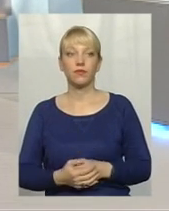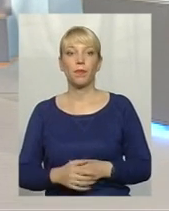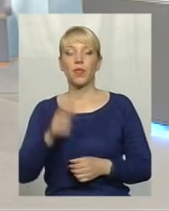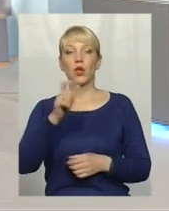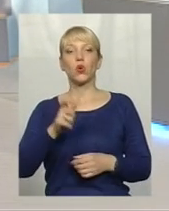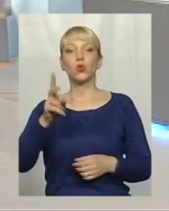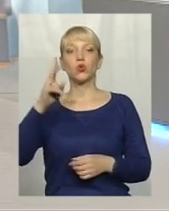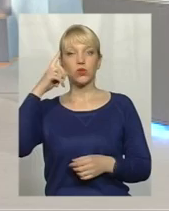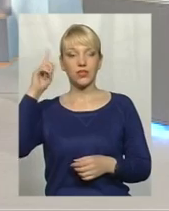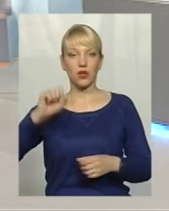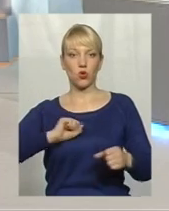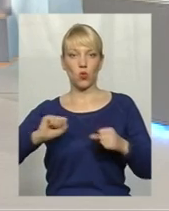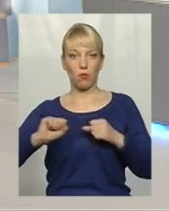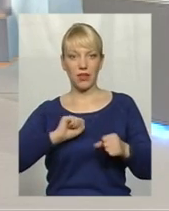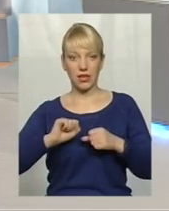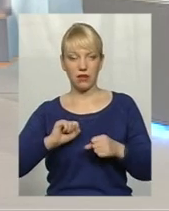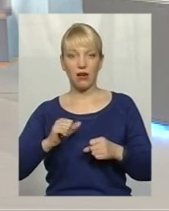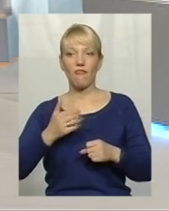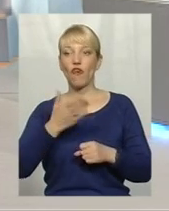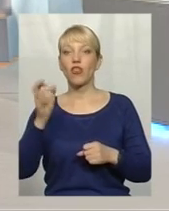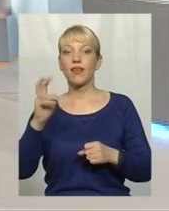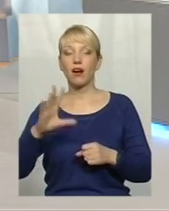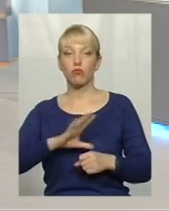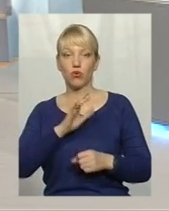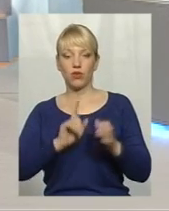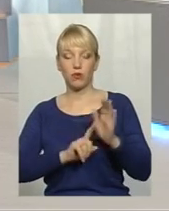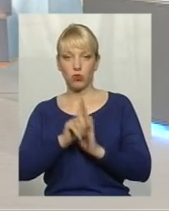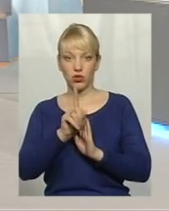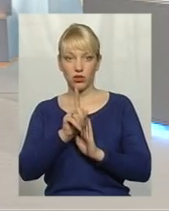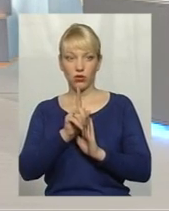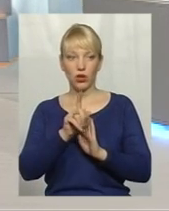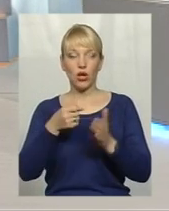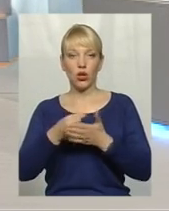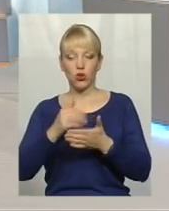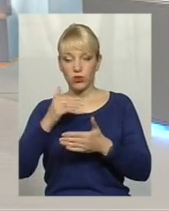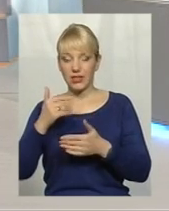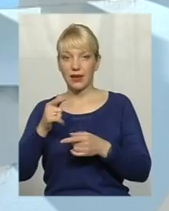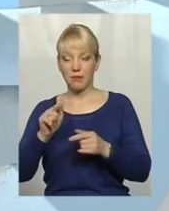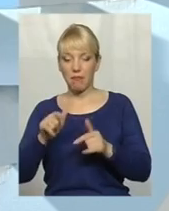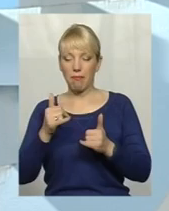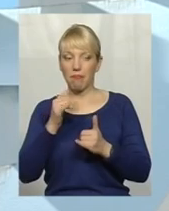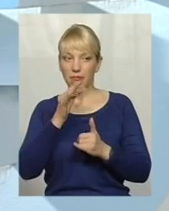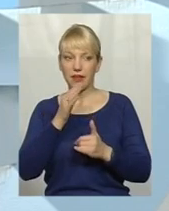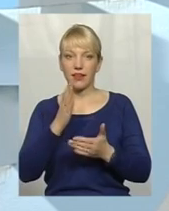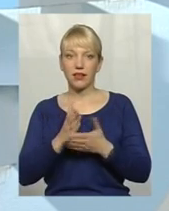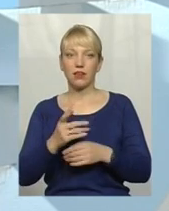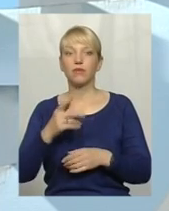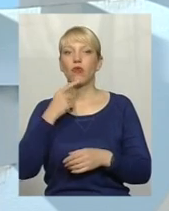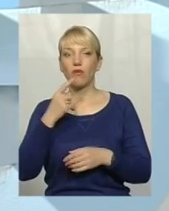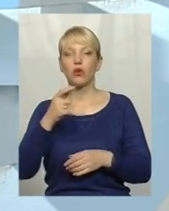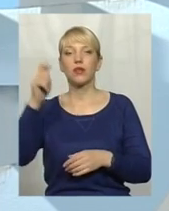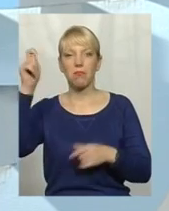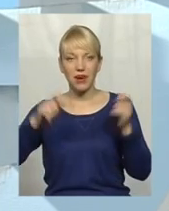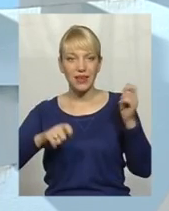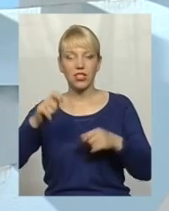ті люди, які знають командира, вони ж як були спочатку, до сих пір є, вони кажуть, «Приїжджайте, хлопці,